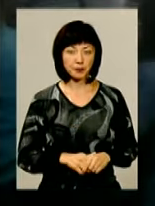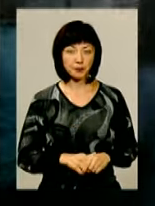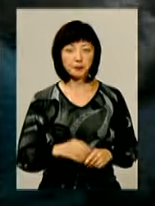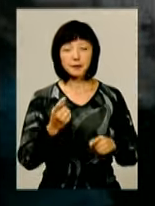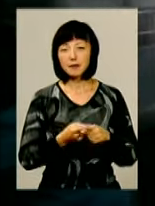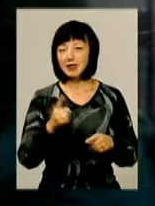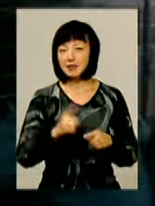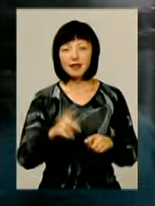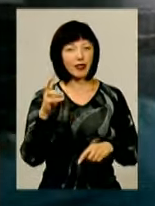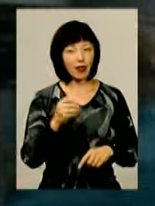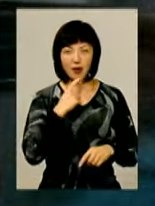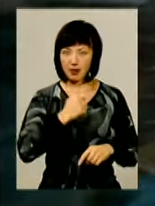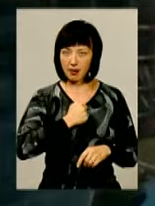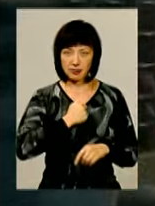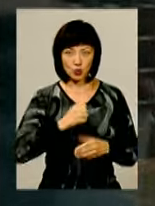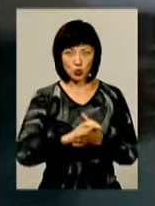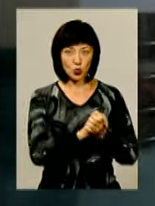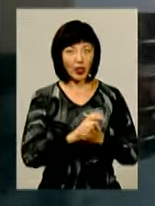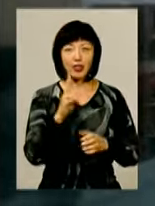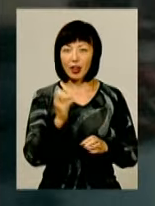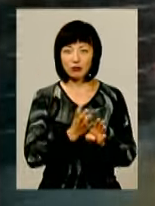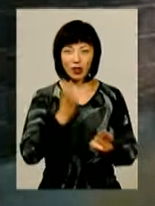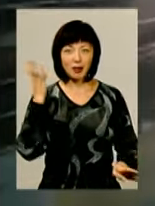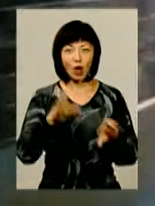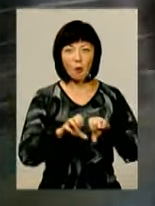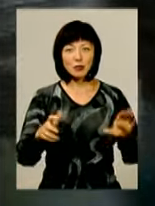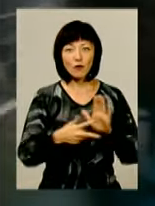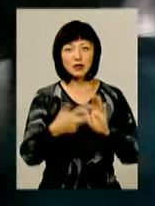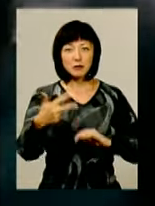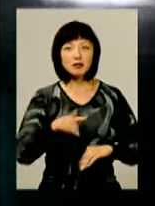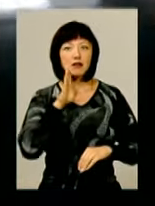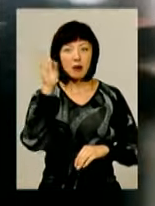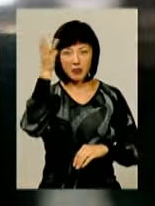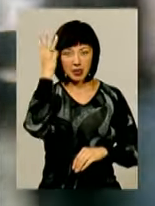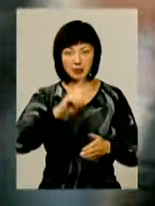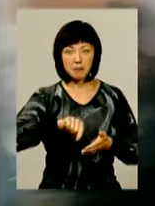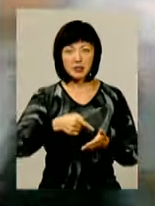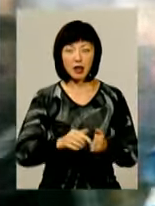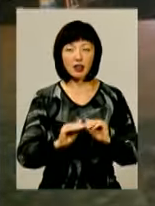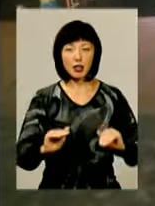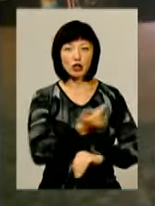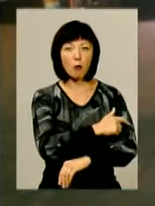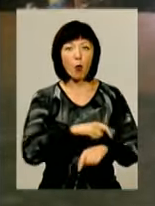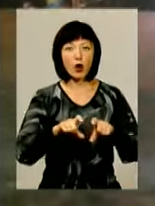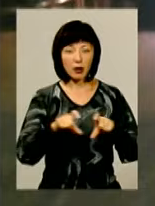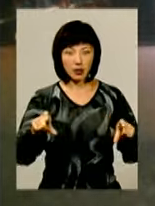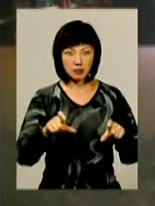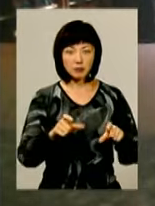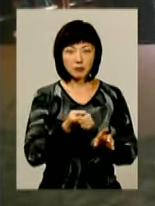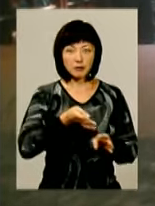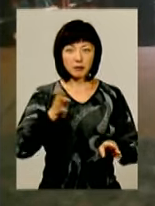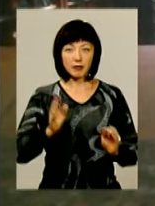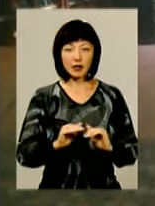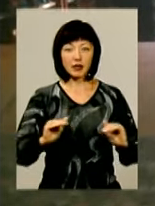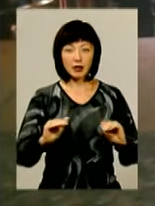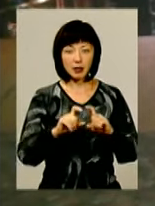Це не Радянський Союз і не черга за ковбасою. 8.30 ранку. Хмельницька міська дитяча поліклініка. Ланцюг з батьків та